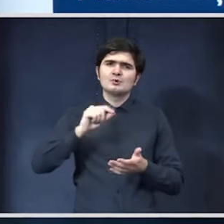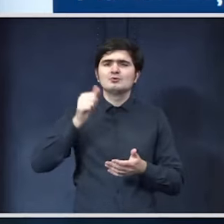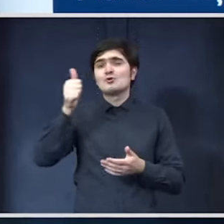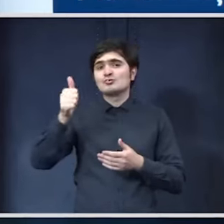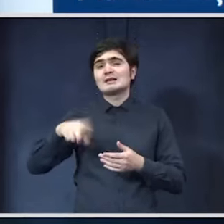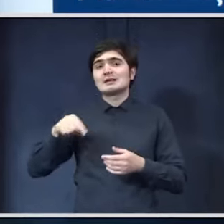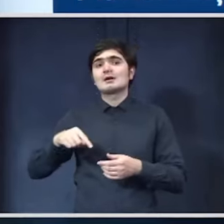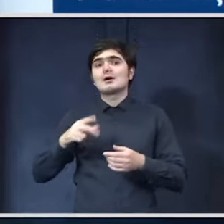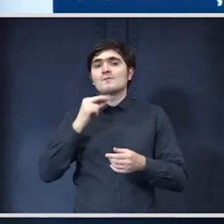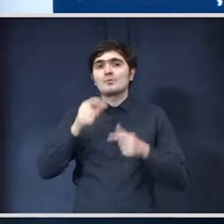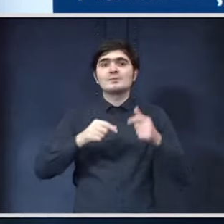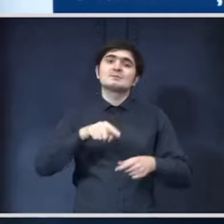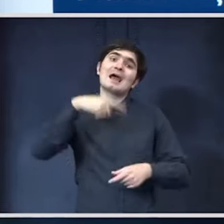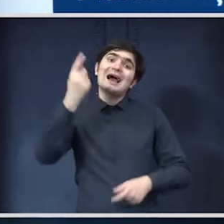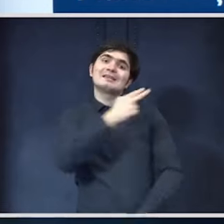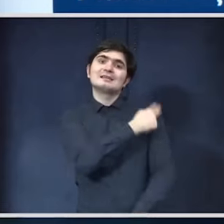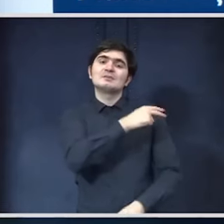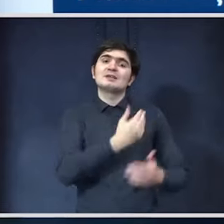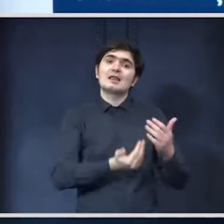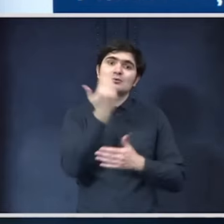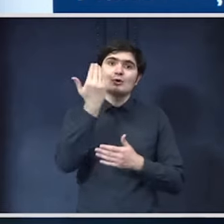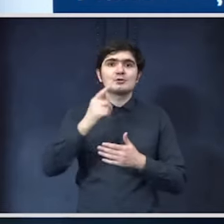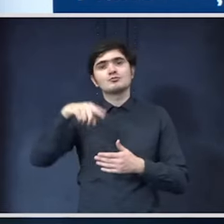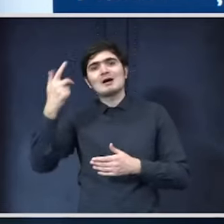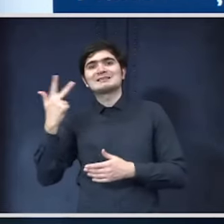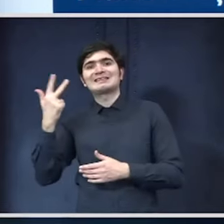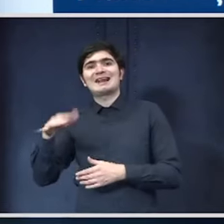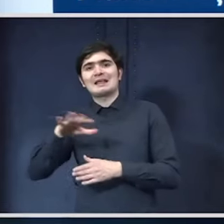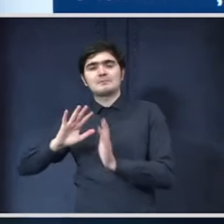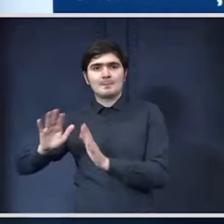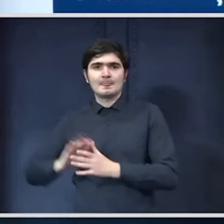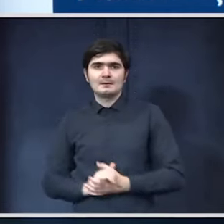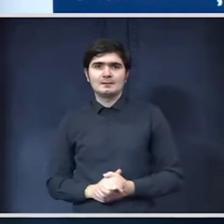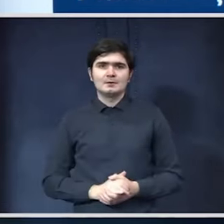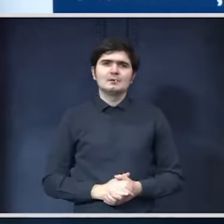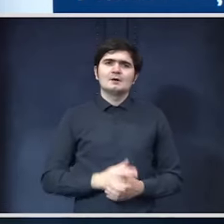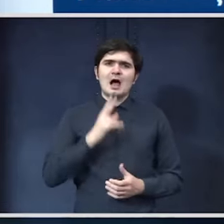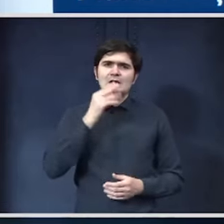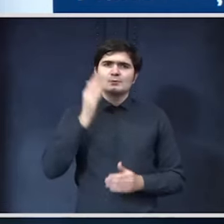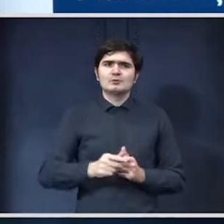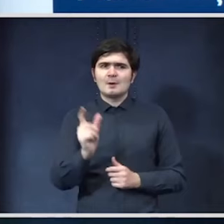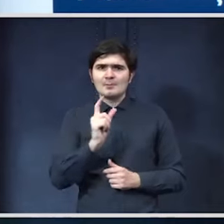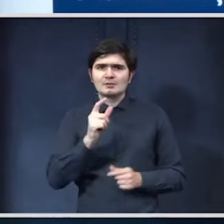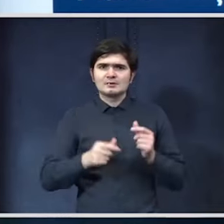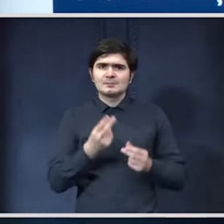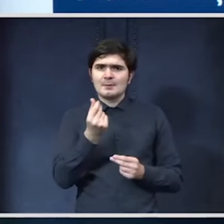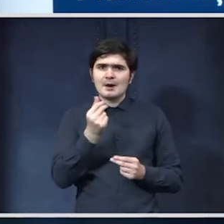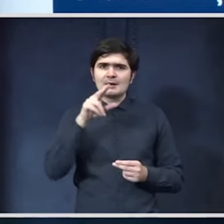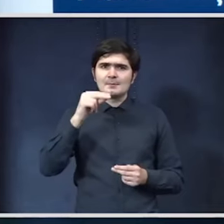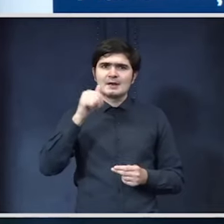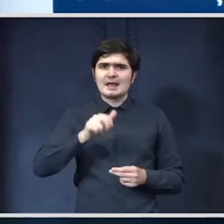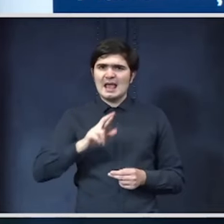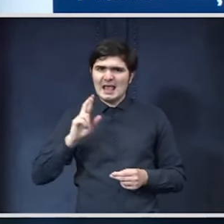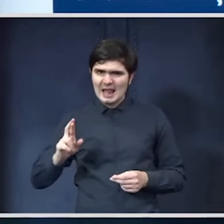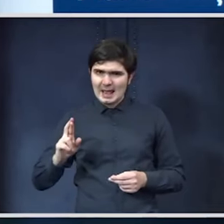spitale noi dă lângă cele trei regionale mari Domnule Ministru s-a vorbit în ultima perioadă foarte mult de bani de PNRR